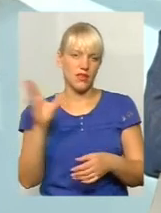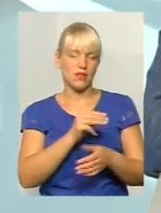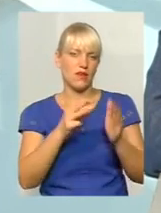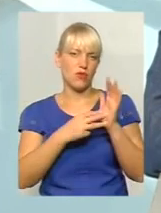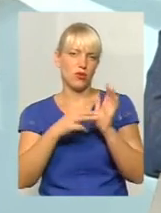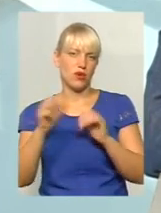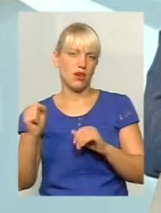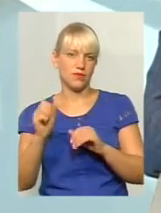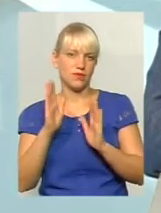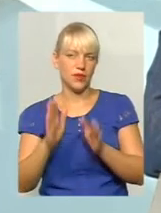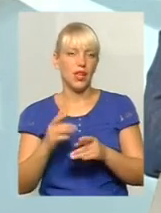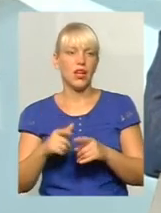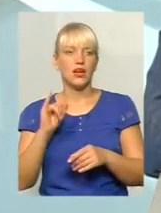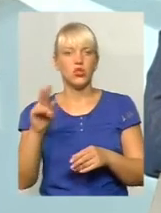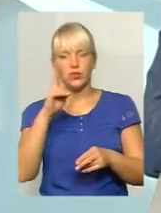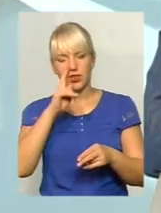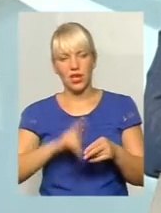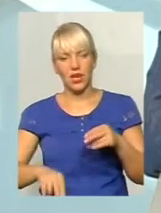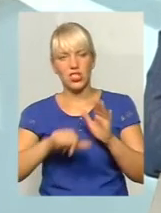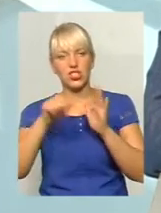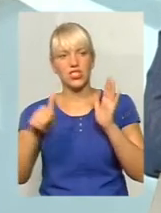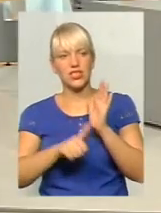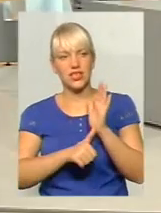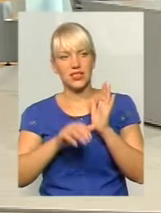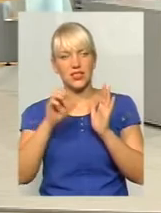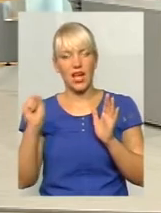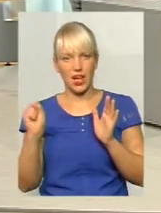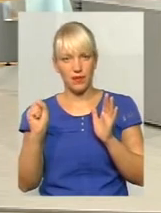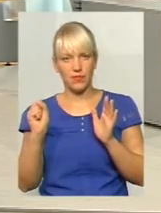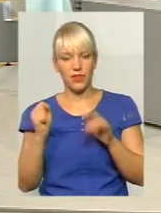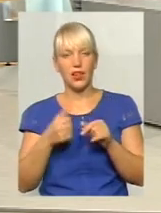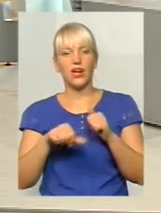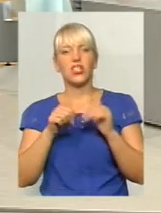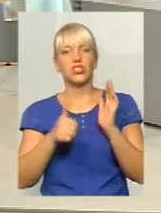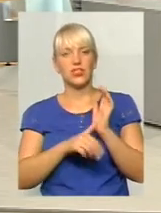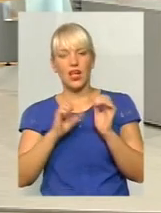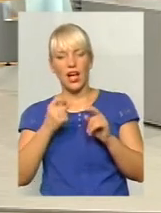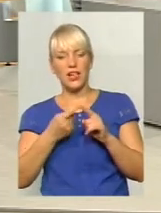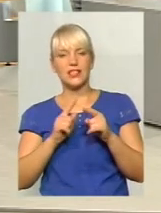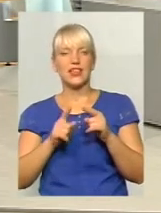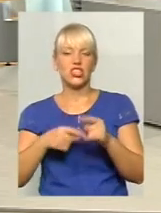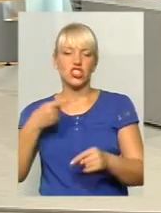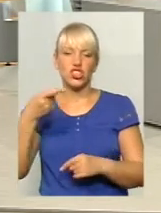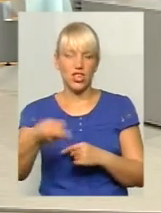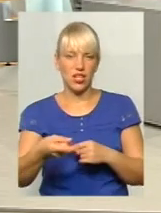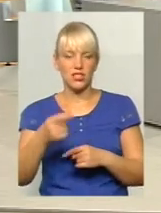Стосовно, що зникає шестнадцяти, наразі... Шестнадцяти А, так? Шестнадцяти А, який йде через мікрорайон Озерна.